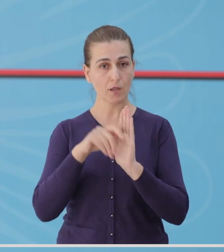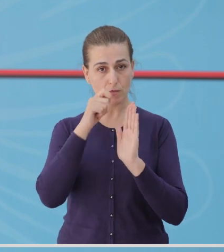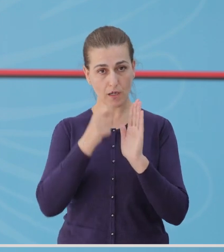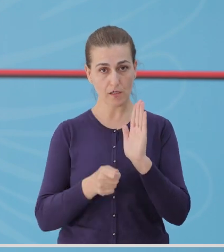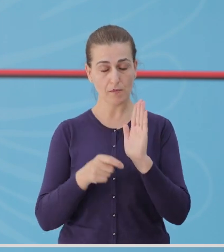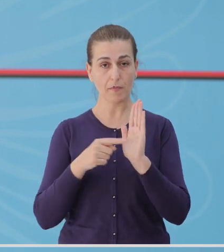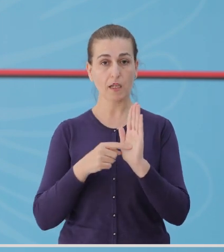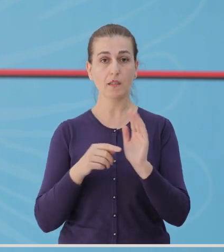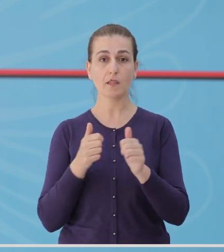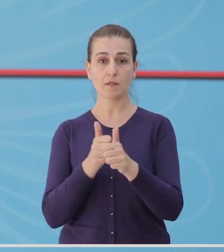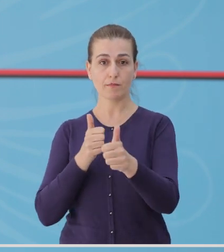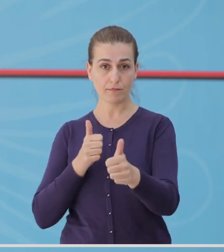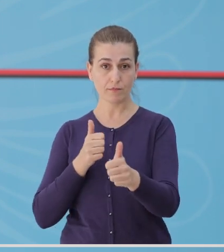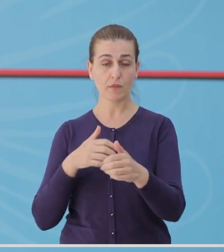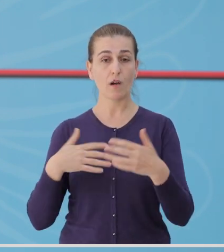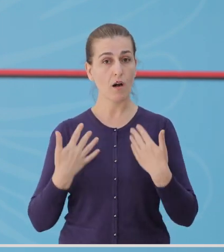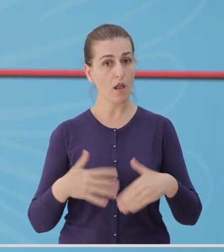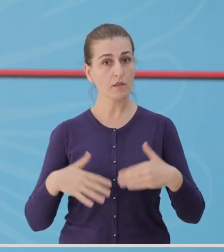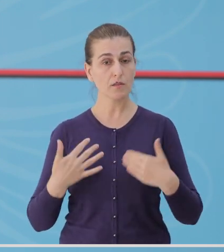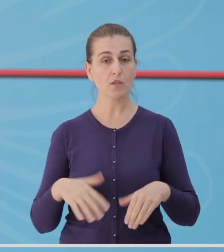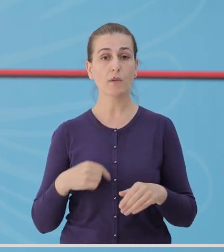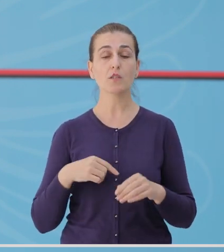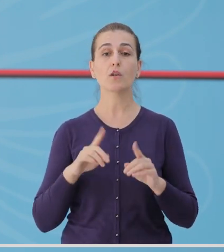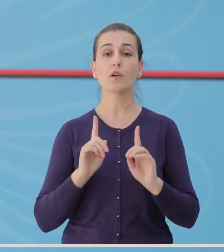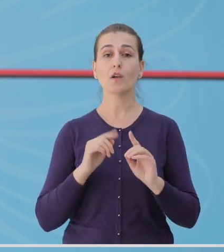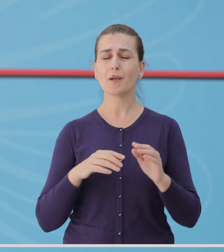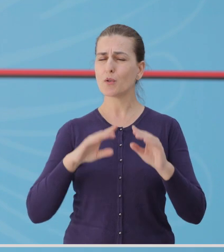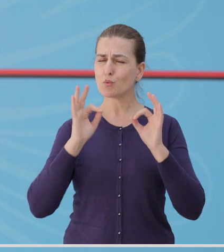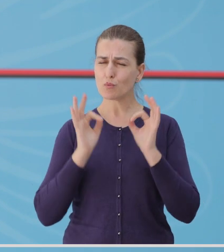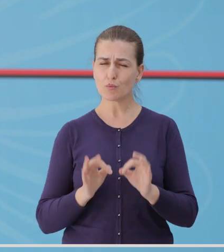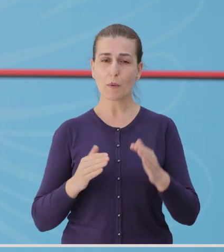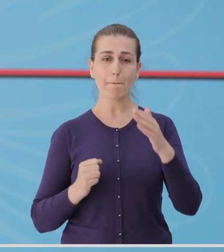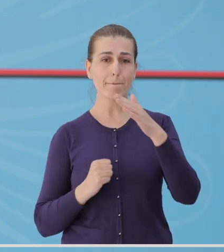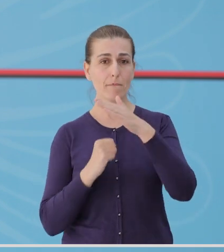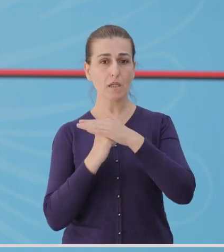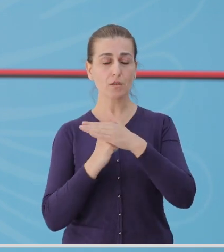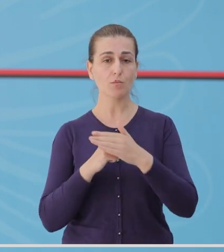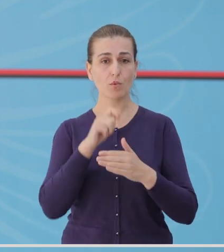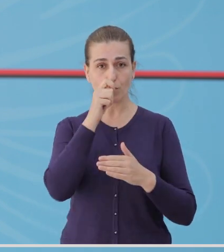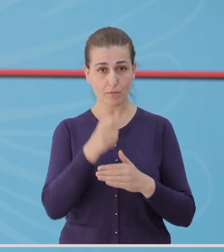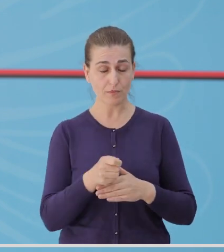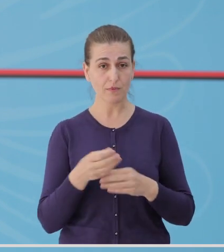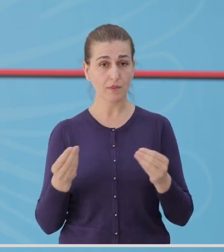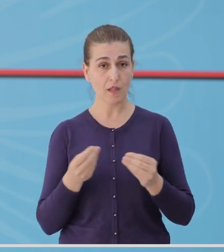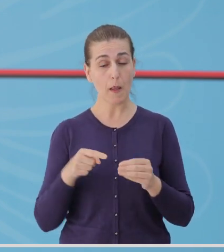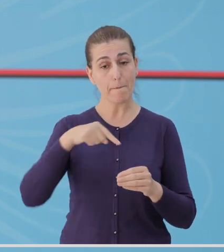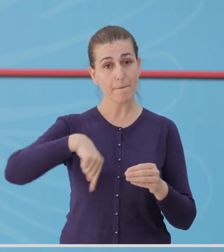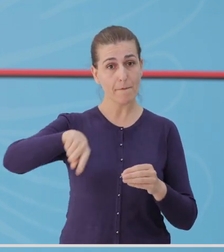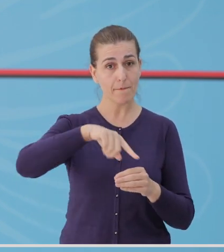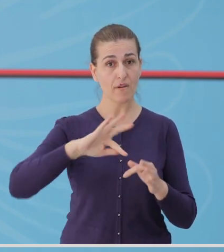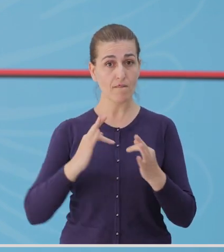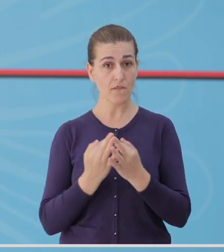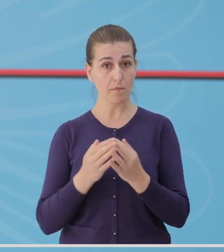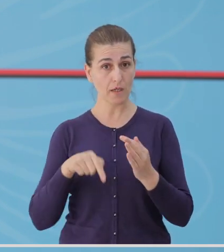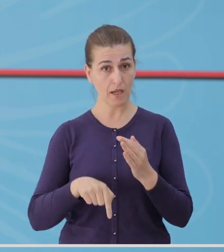distansimit social. Êshtë të rëndësishme që masat e kontrolit të infekcionit të respektohen maksimalisht edhe brënda